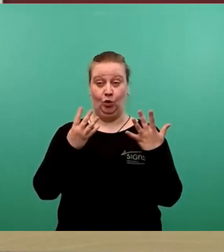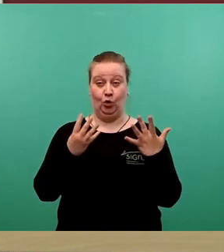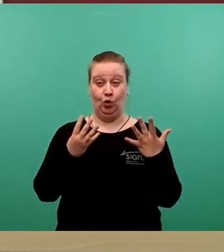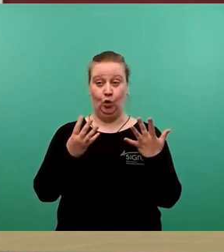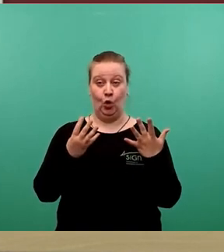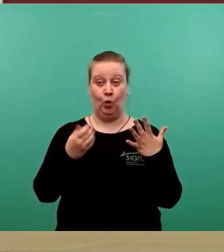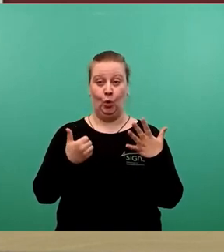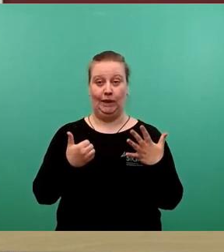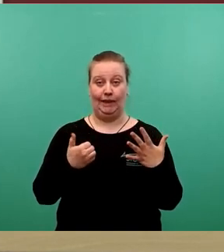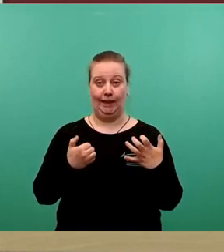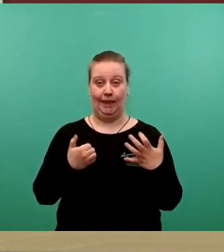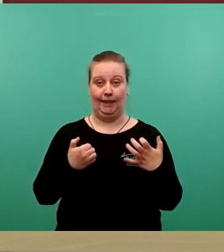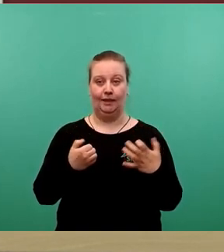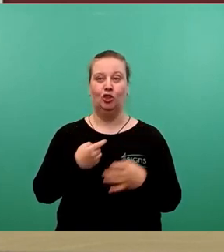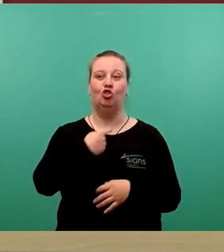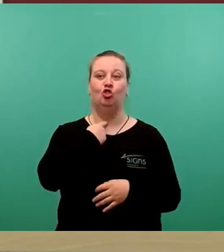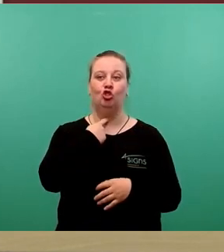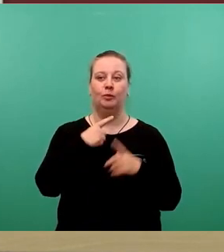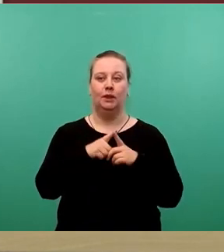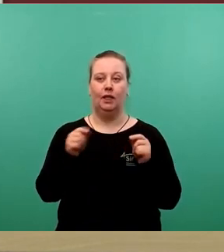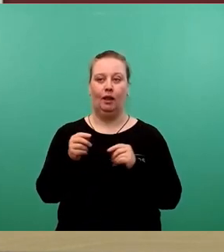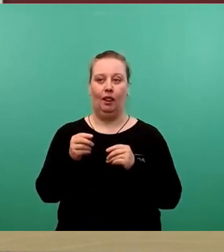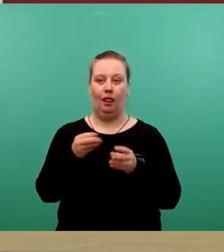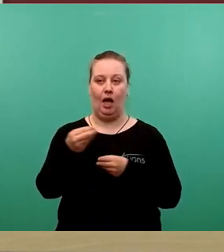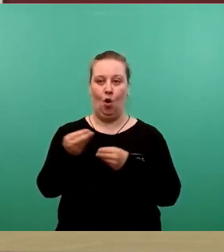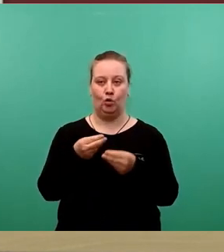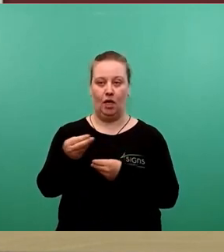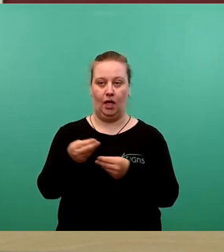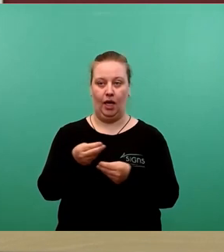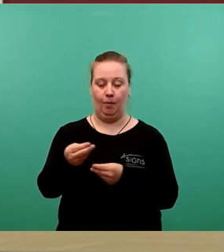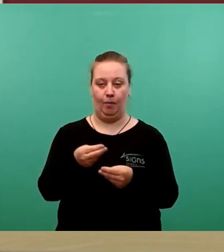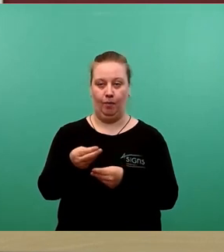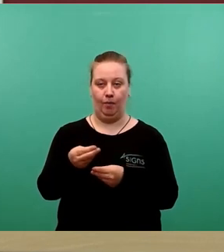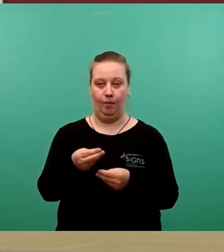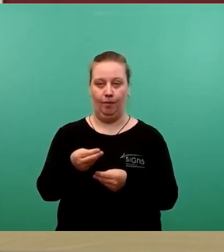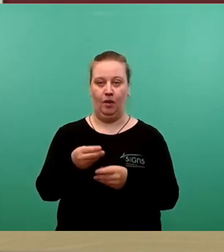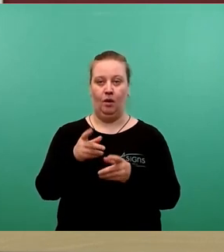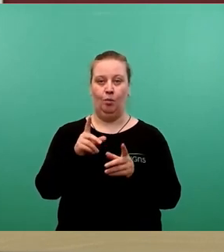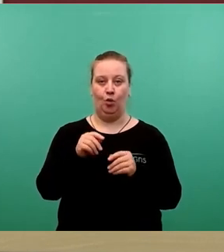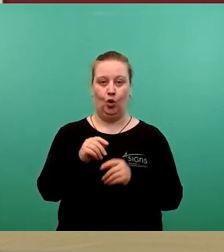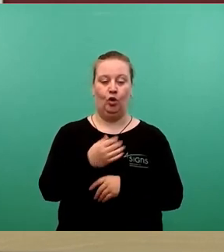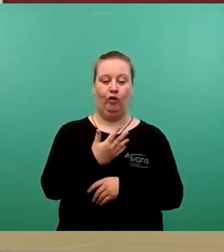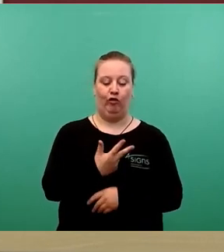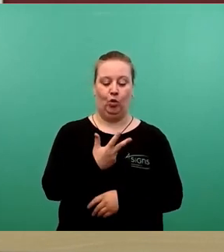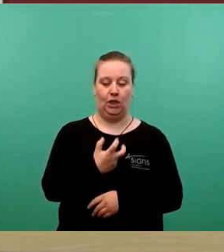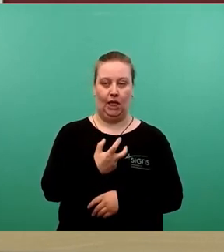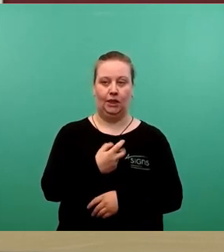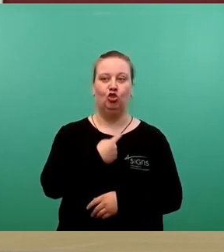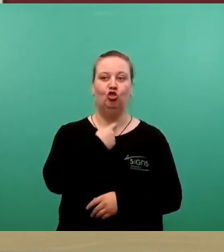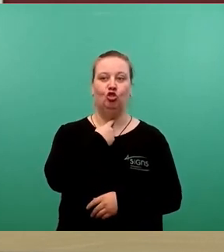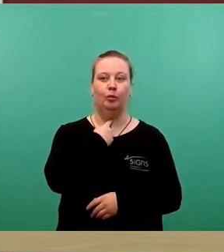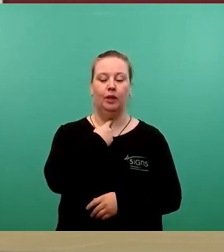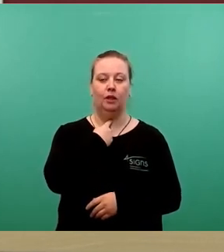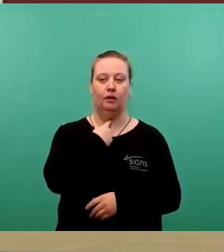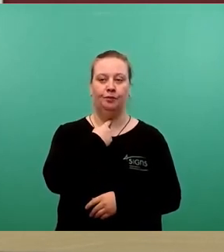Stimmzettel ausgegeben worden. Das bedeutet, 35 Stimmen sind